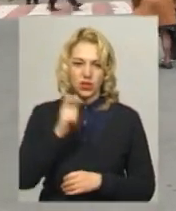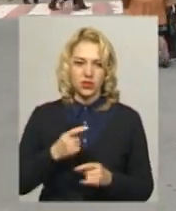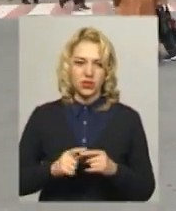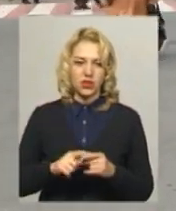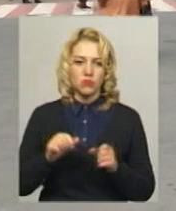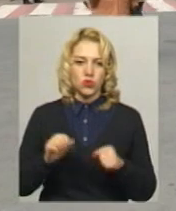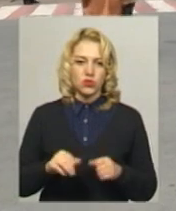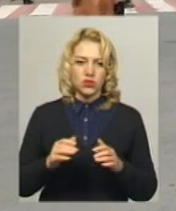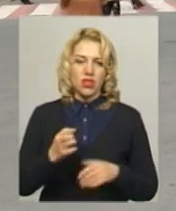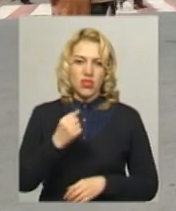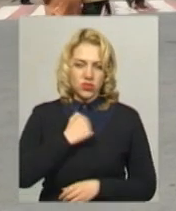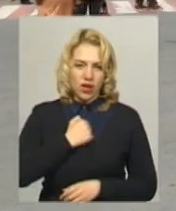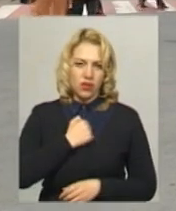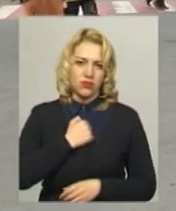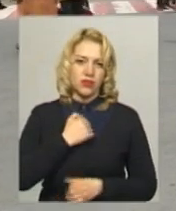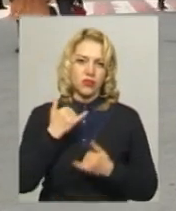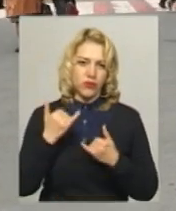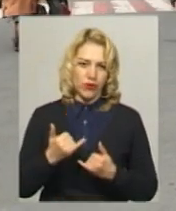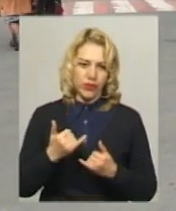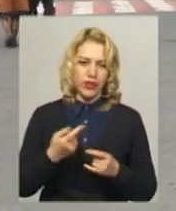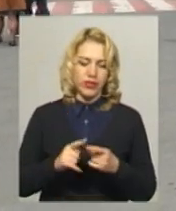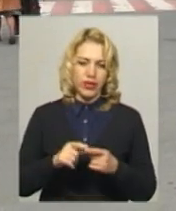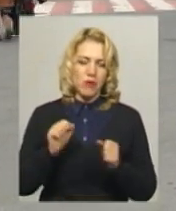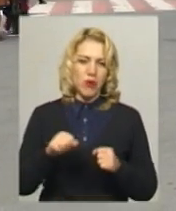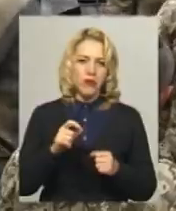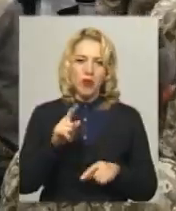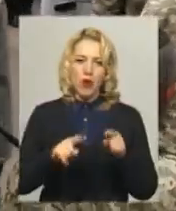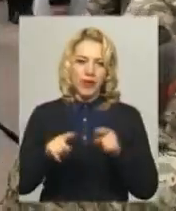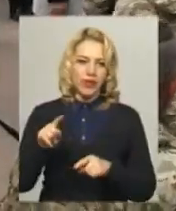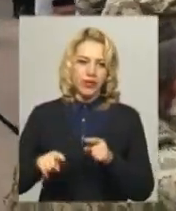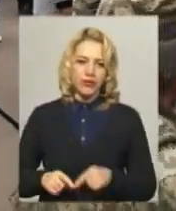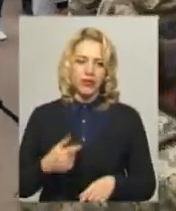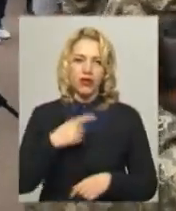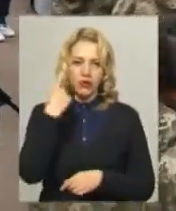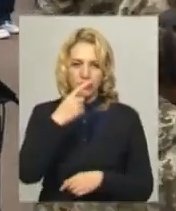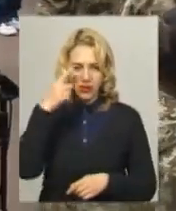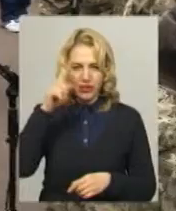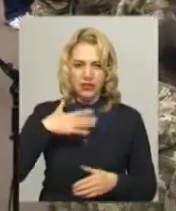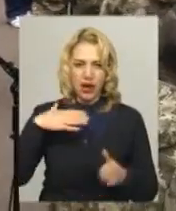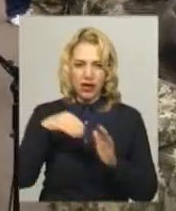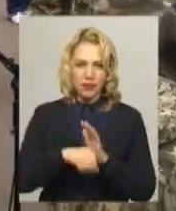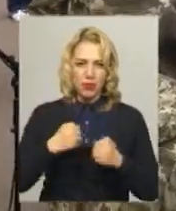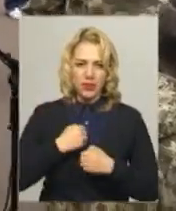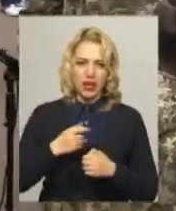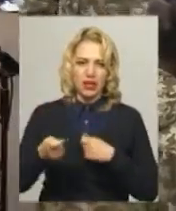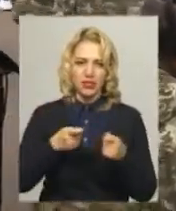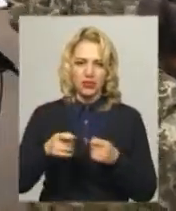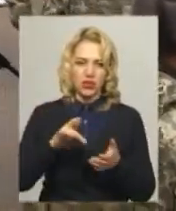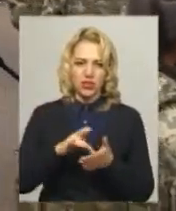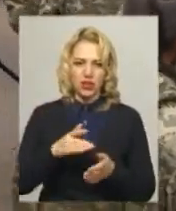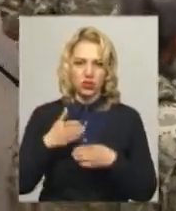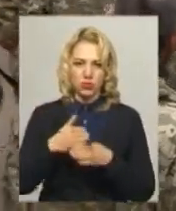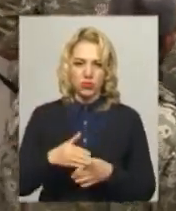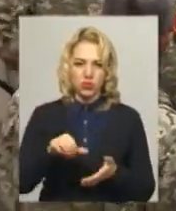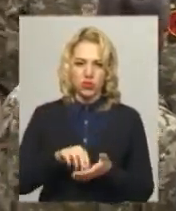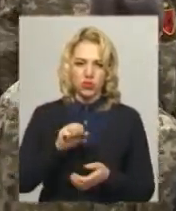можуть, на жаль, сьогодні, це можуть зробити тільки одиниці. Особисто знав загиблого бійця керівник центру допомоги учасника